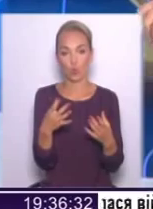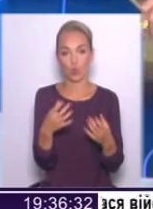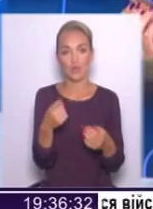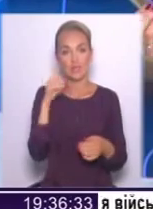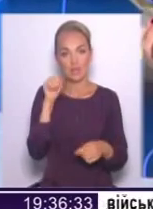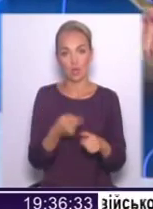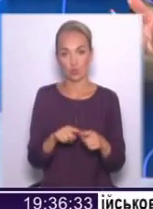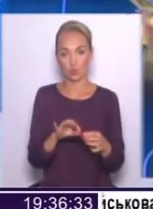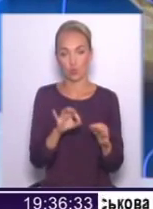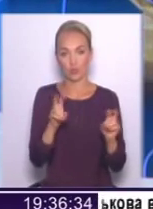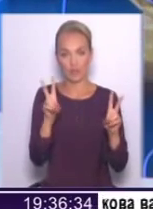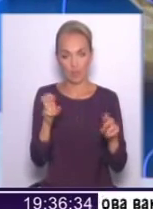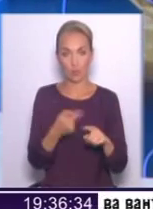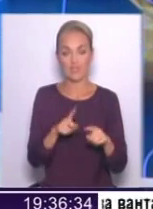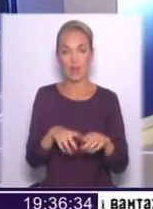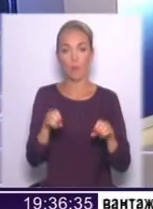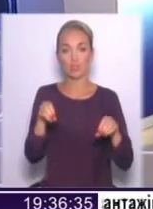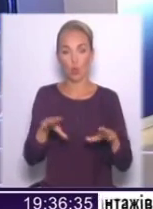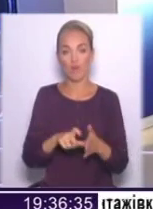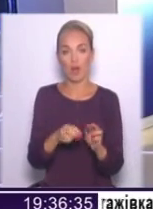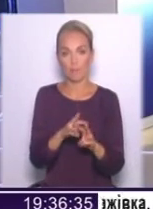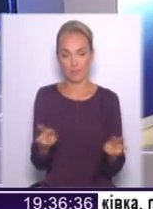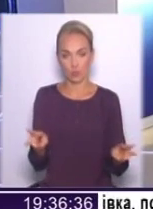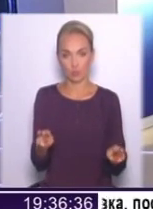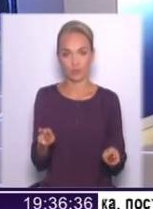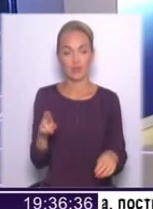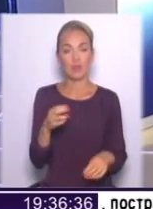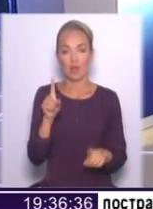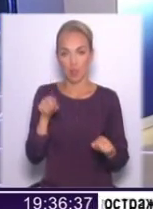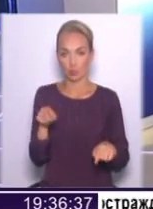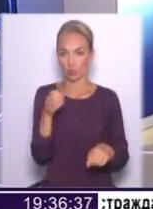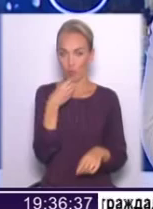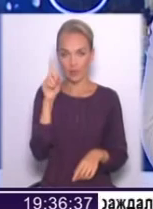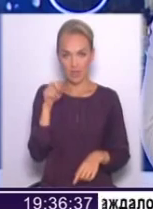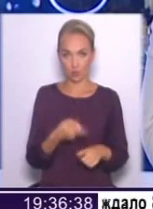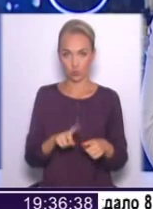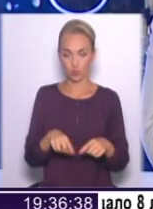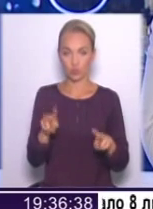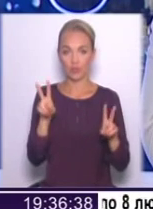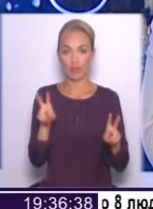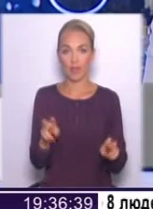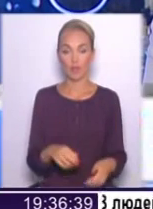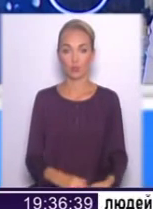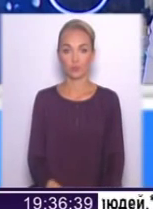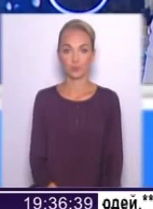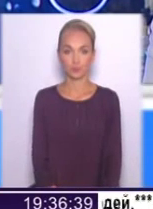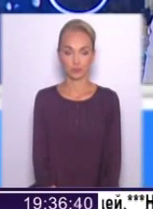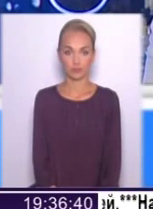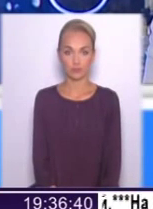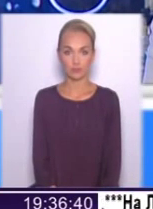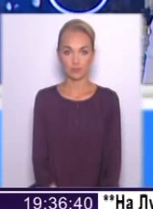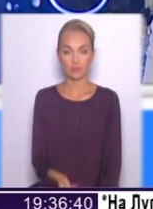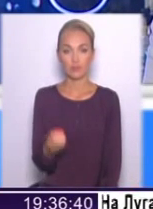знаю цю тему, це постанова, постанова Кабміну. Я дуже добре знаю теж цю тему. Ви знаєте, коли